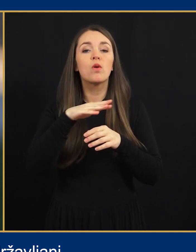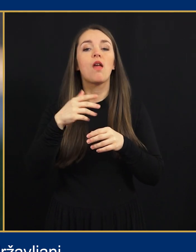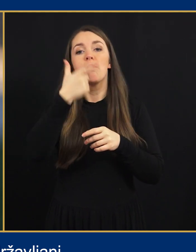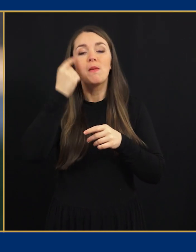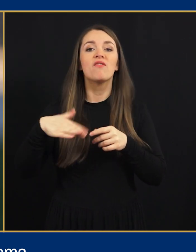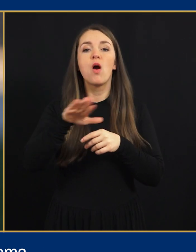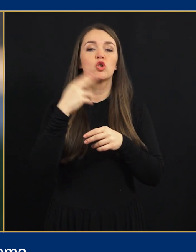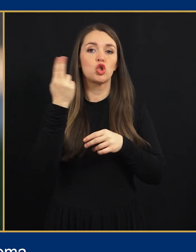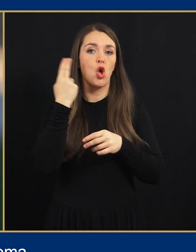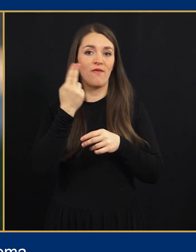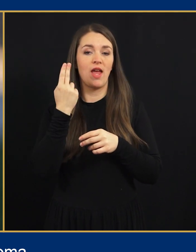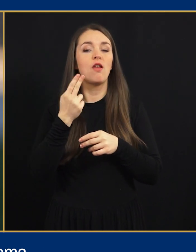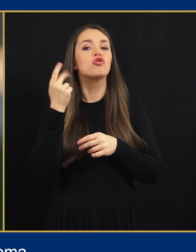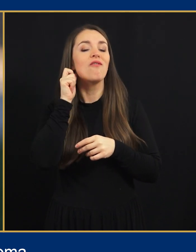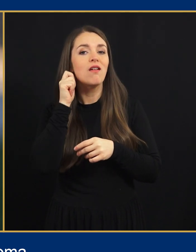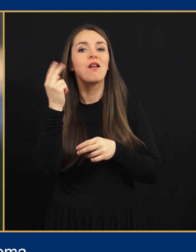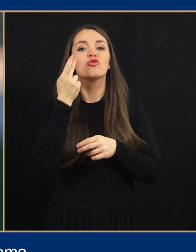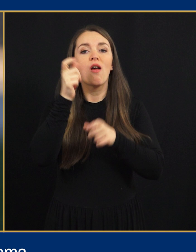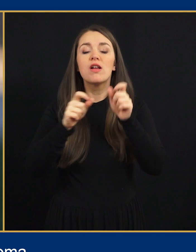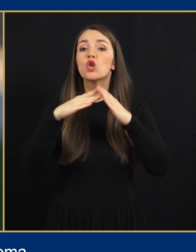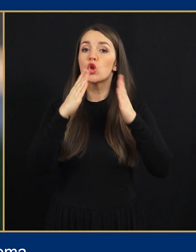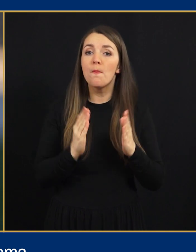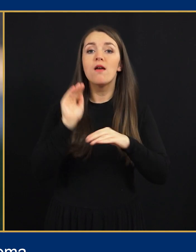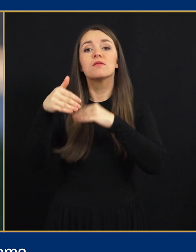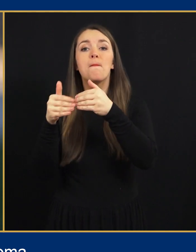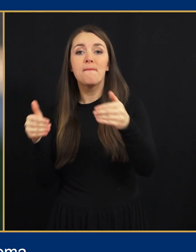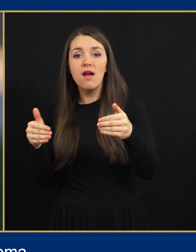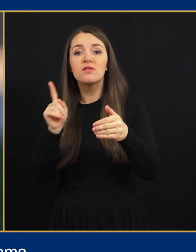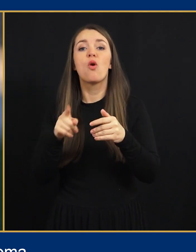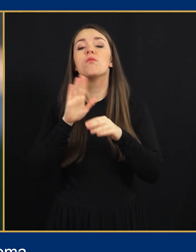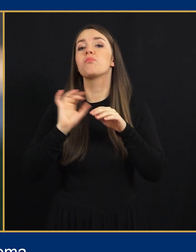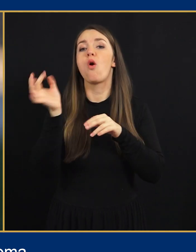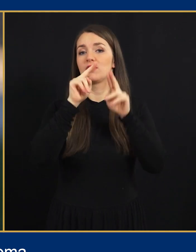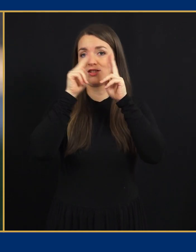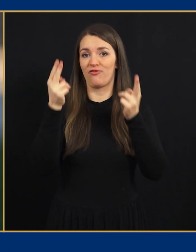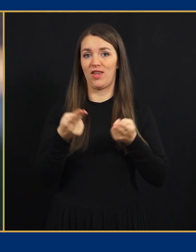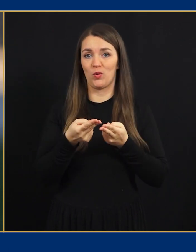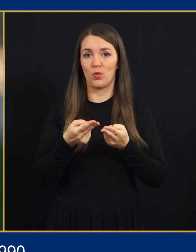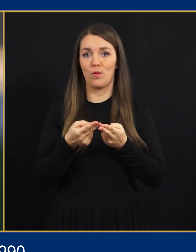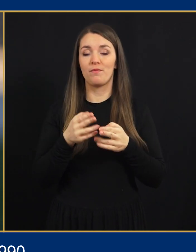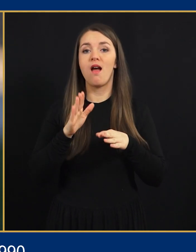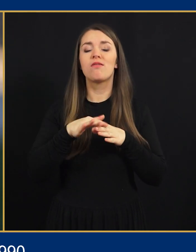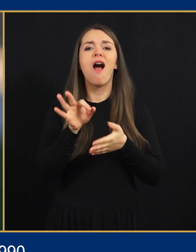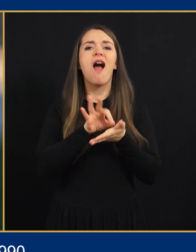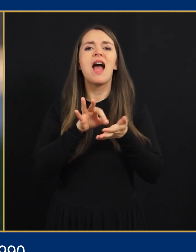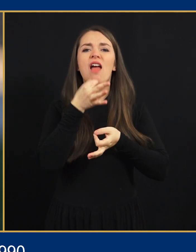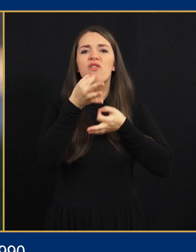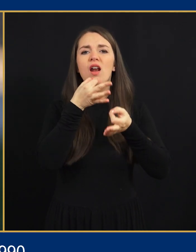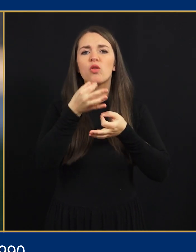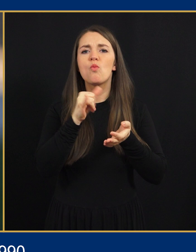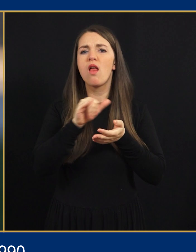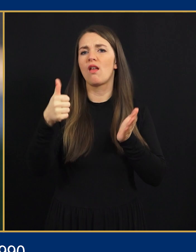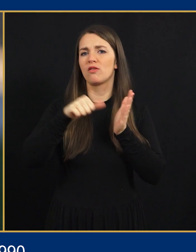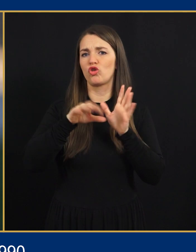Slovenije, Slovenke in Slovenci doma, v zamejstvu in po svetu Na referendumu leta